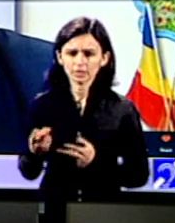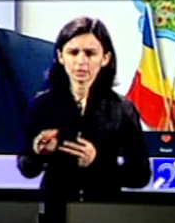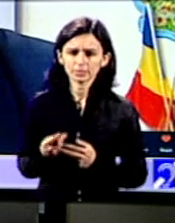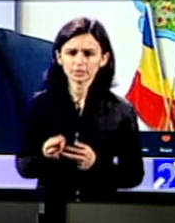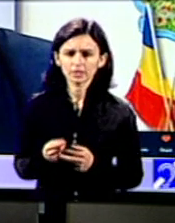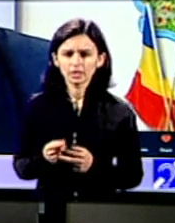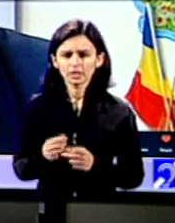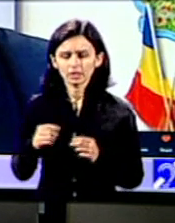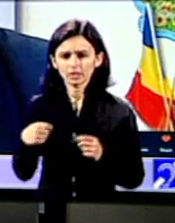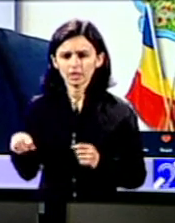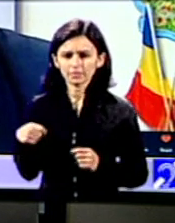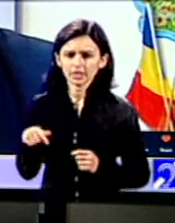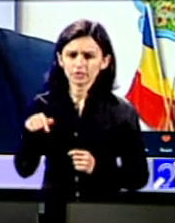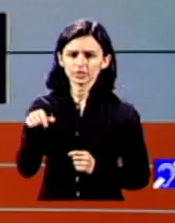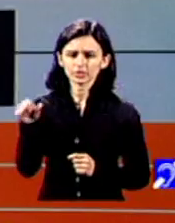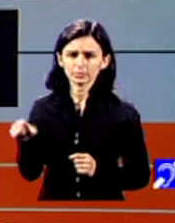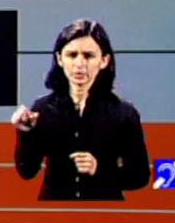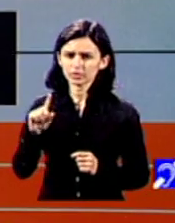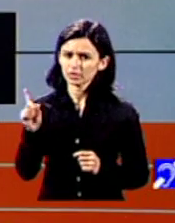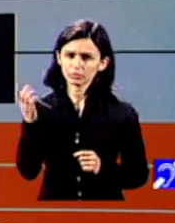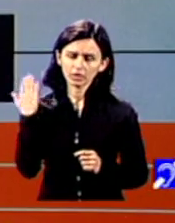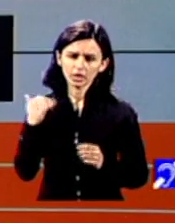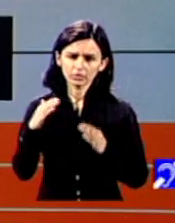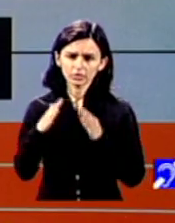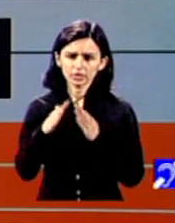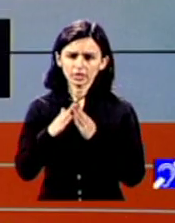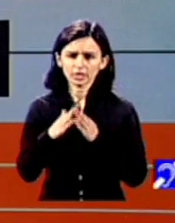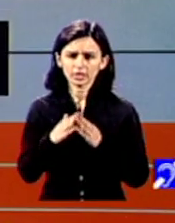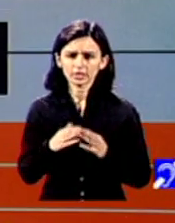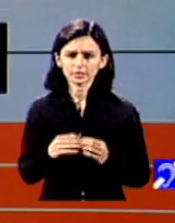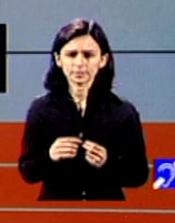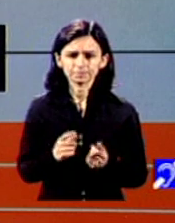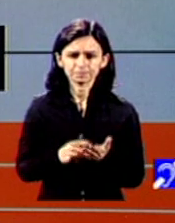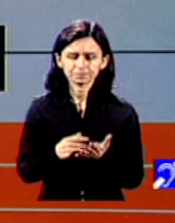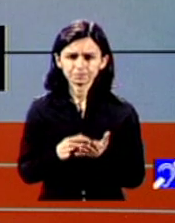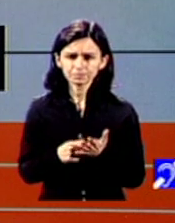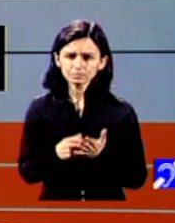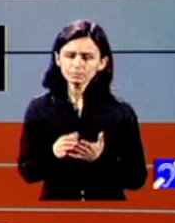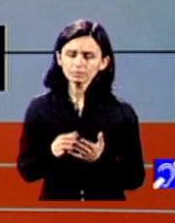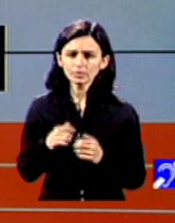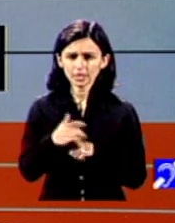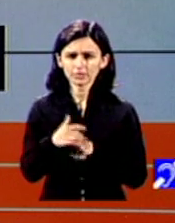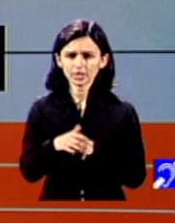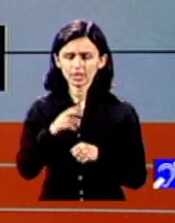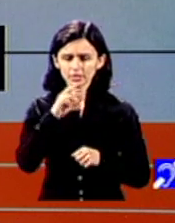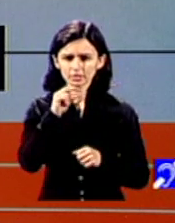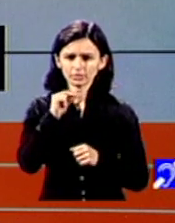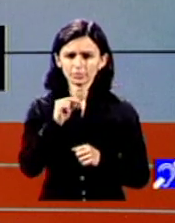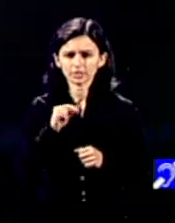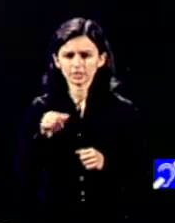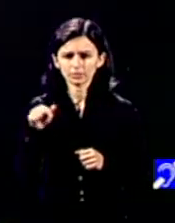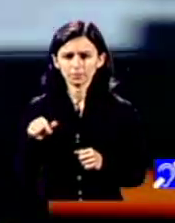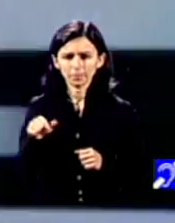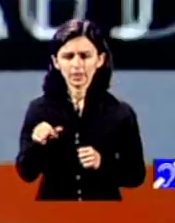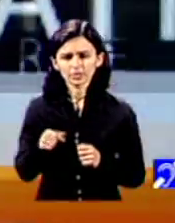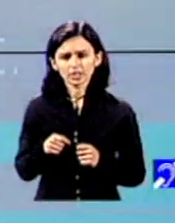trebuie să plece acea persoană nu avea locuință omul a încercat înțeleg în repetate rânduri să discute cu acel spas pe care îl numeascuțin mai